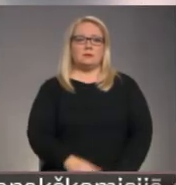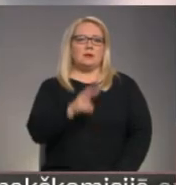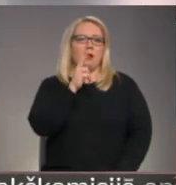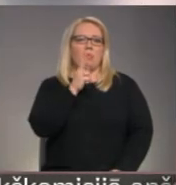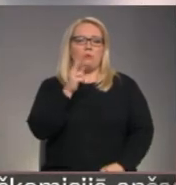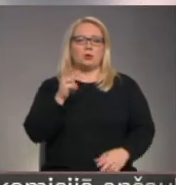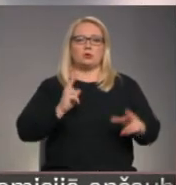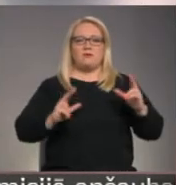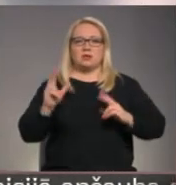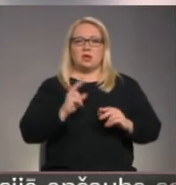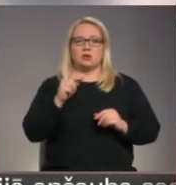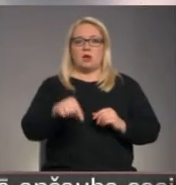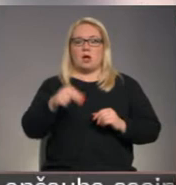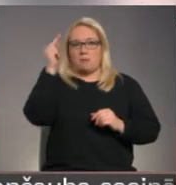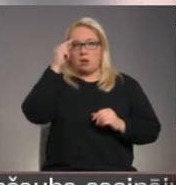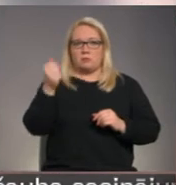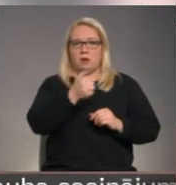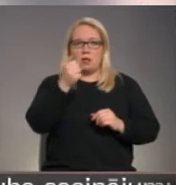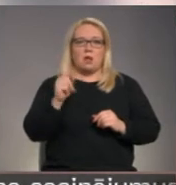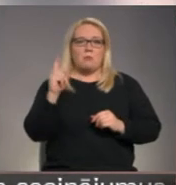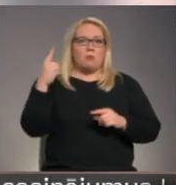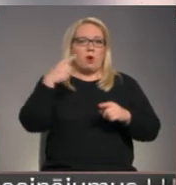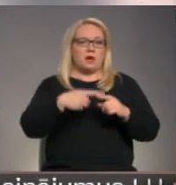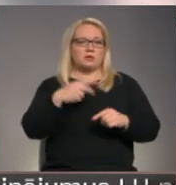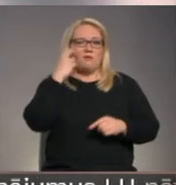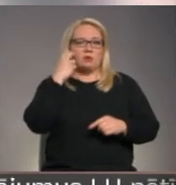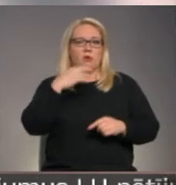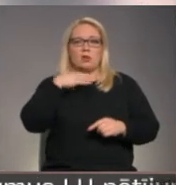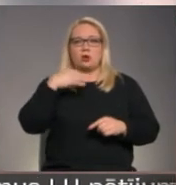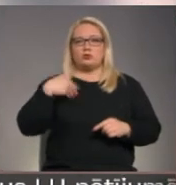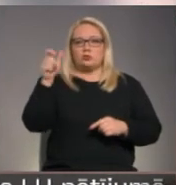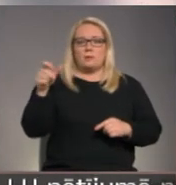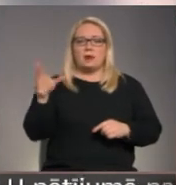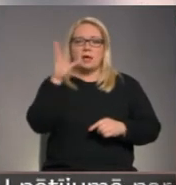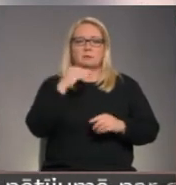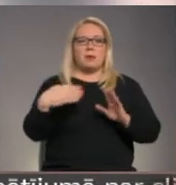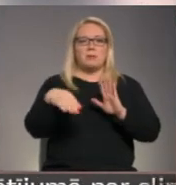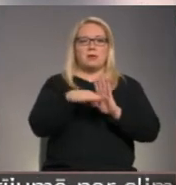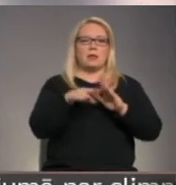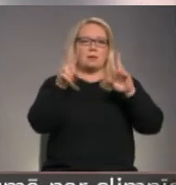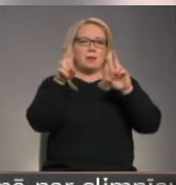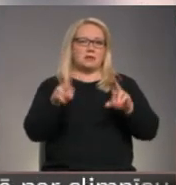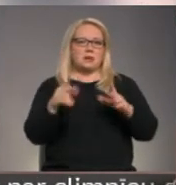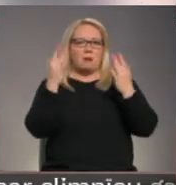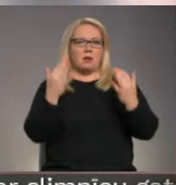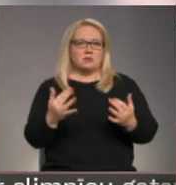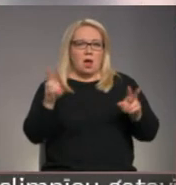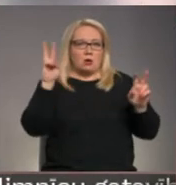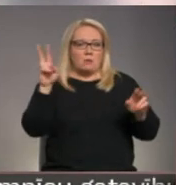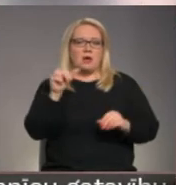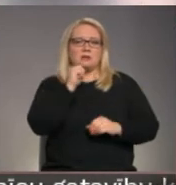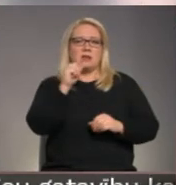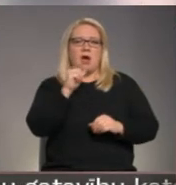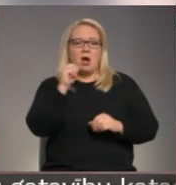Daugavpils universitātē šajā mācība gadā pirmo reizi vecāko klašu skolēniem ir iespēja piedalīties pētnieciskā pasākumā